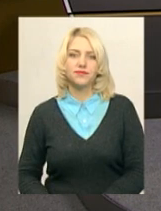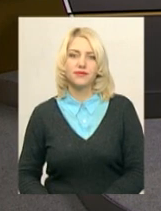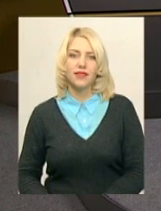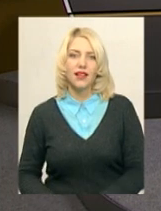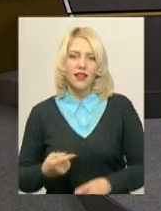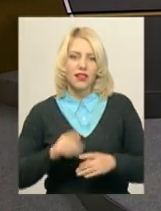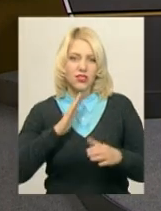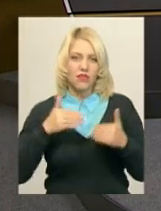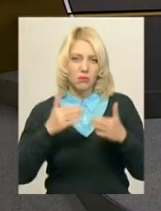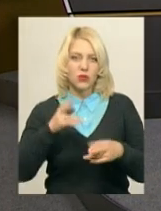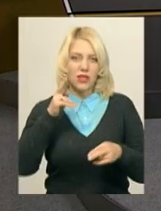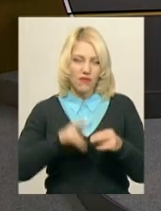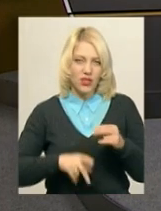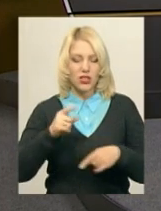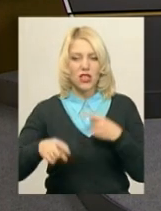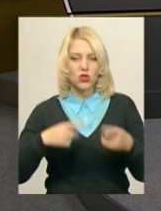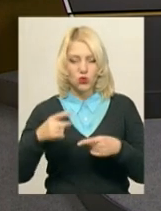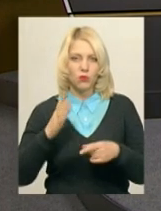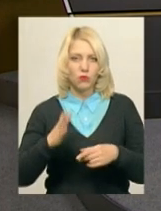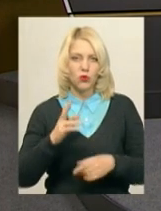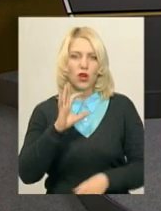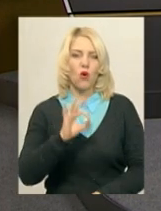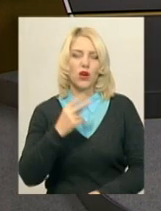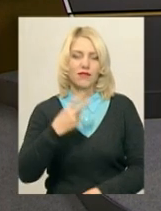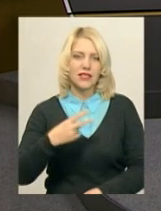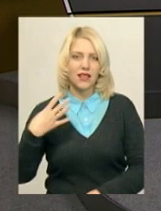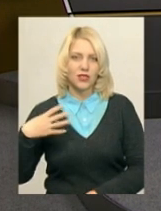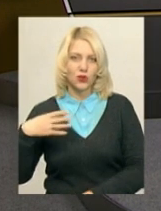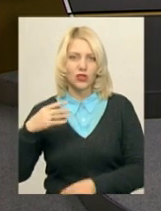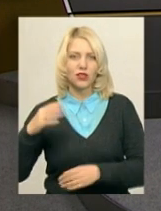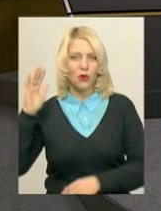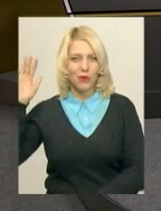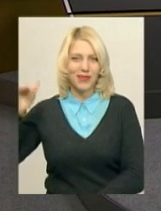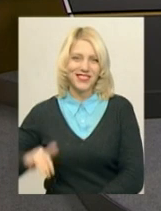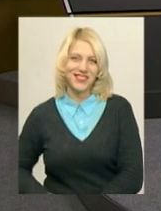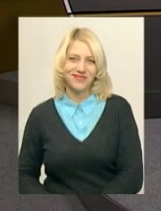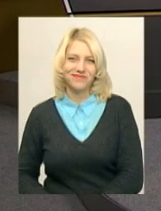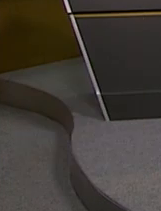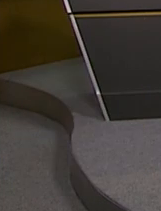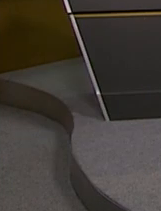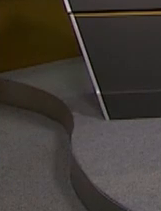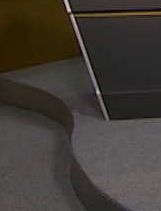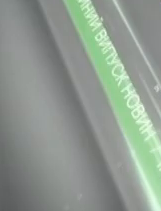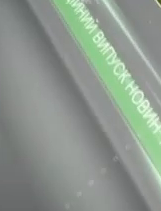Наш випуск завершено. Наступний вийде в ефір о 20.40. Тож до зустрічі на каналі Поділля Центр.